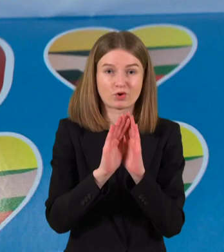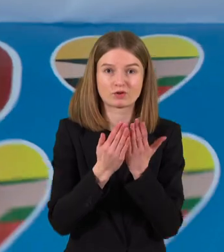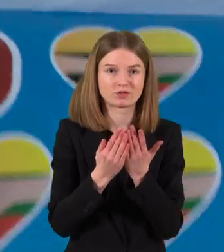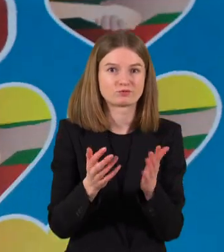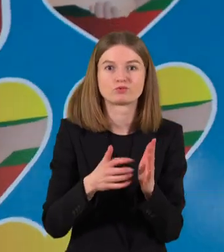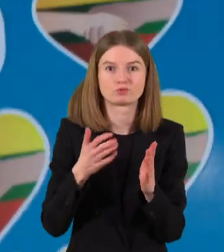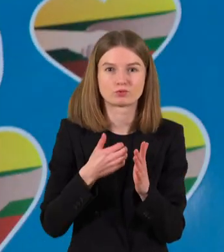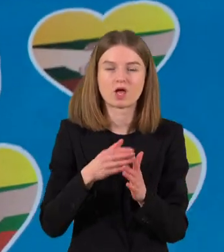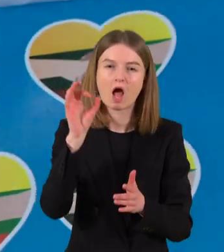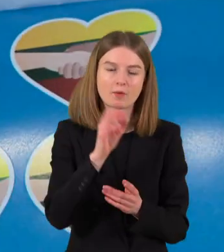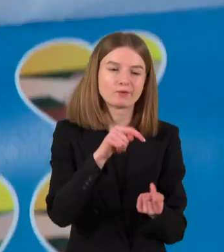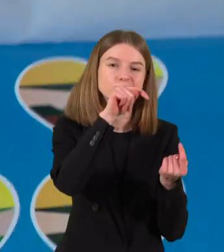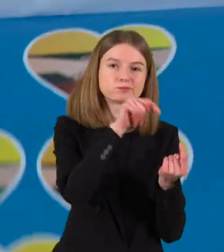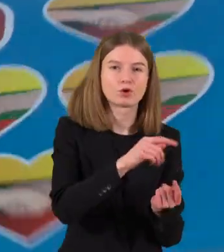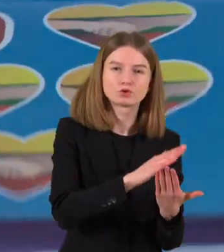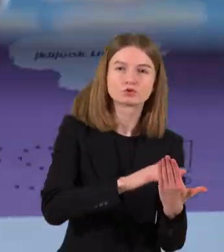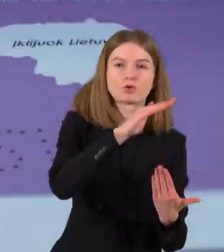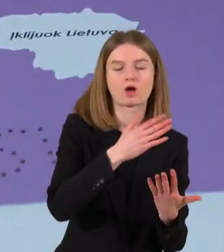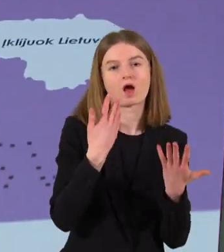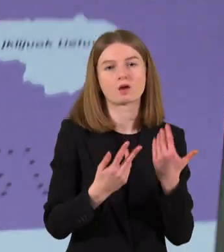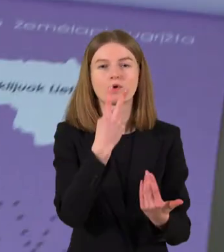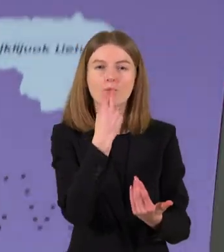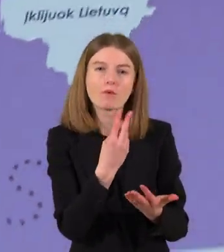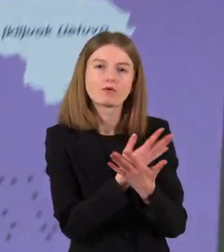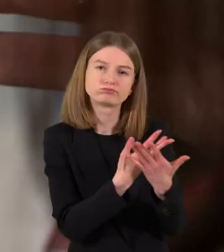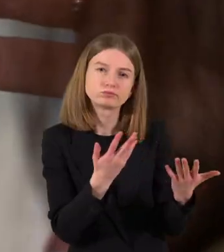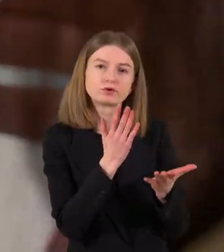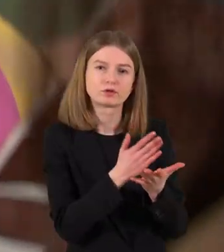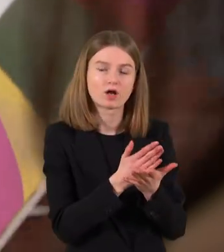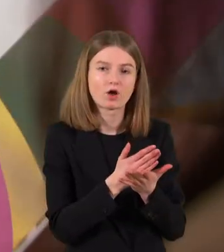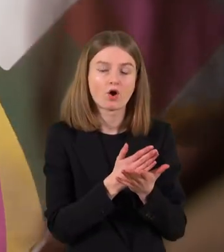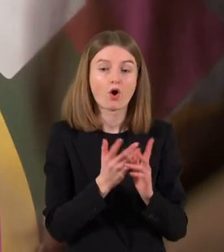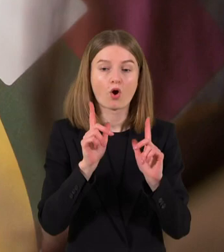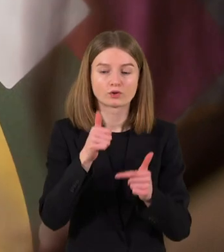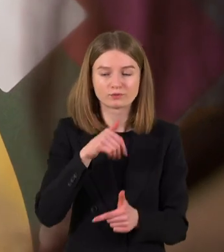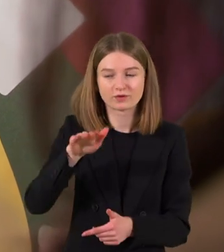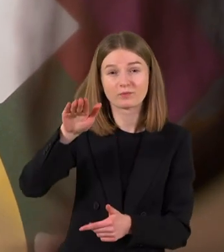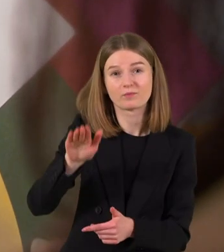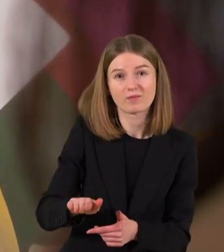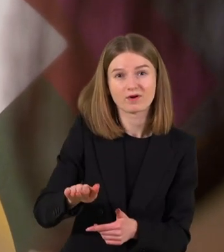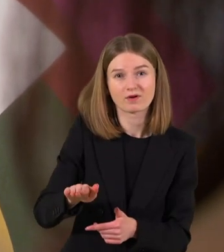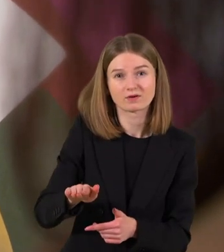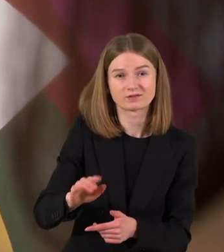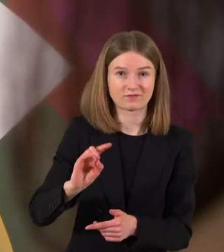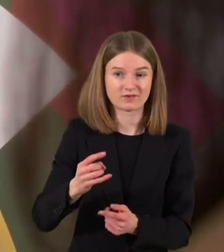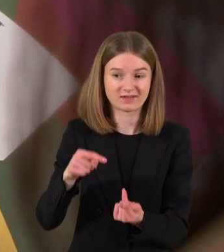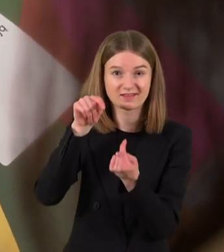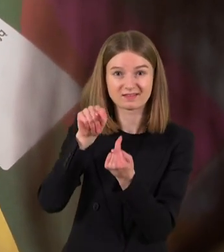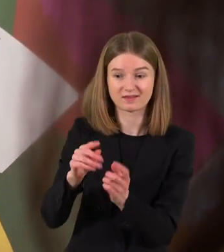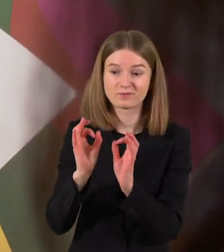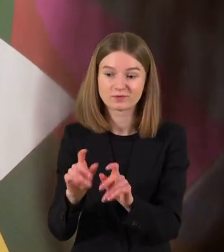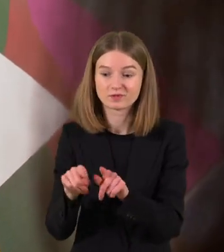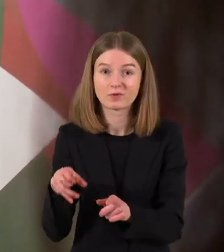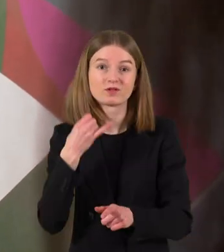skirti su augusiams žmonėms arba jau paaugėjusiams vaikams. O tokie, kurie būtų paprastesni, kurie būtų įdomus